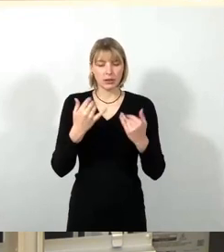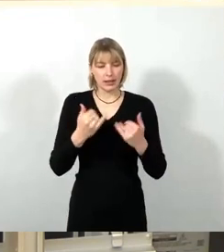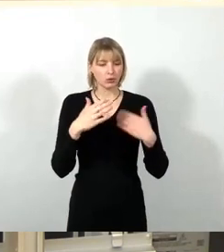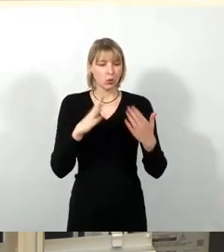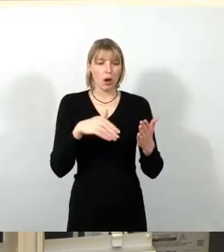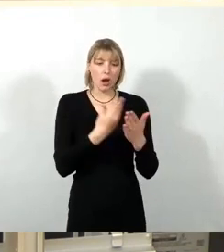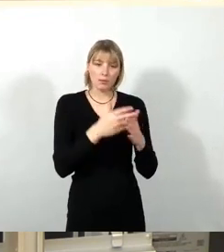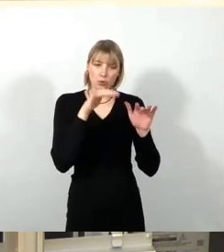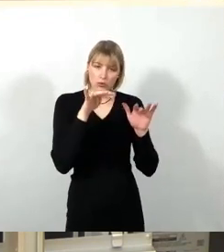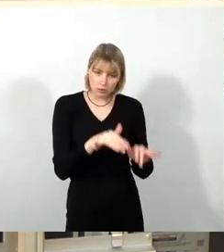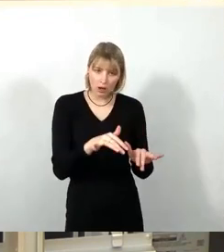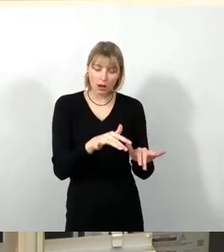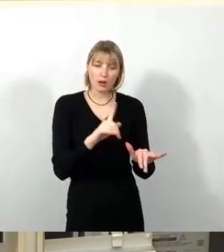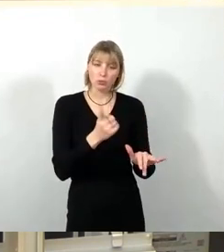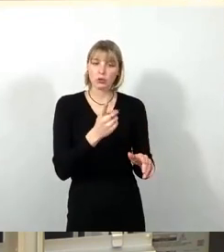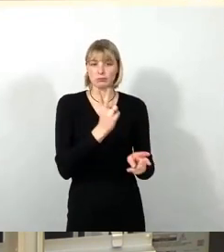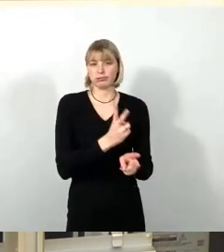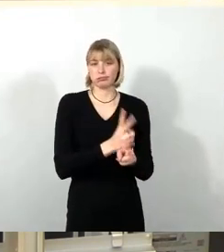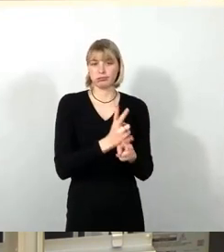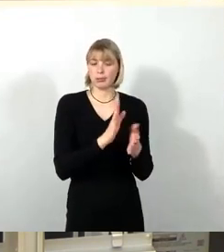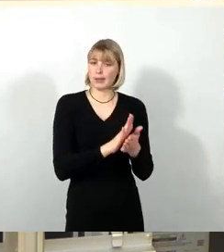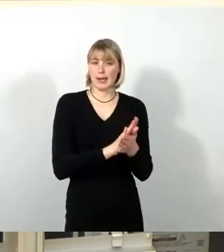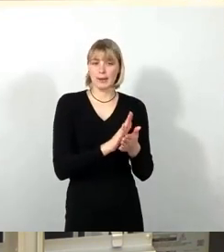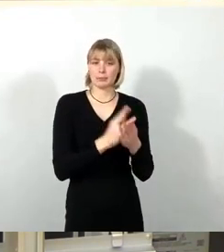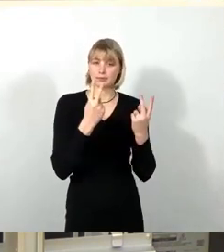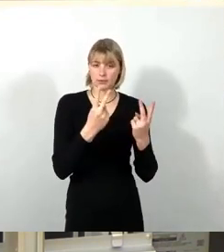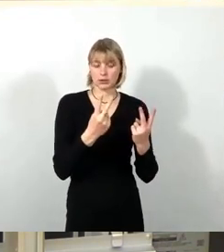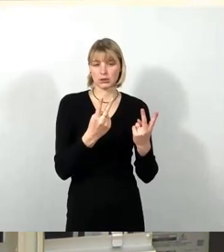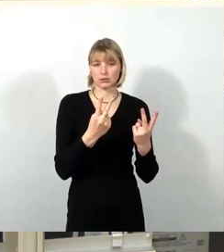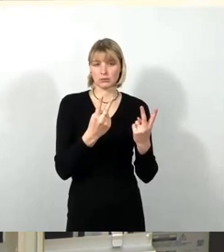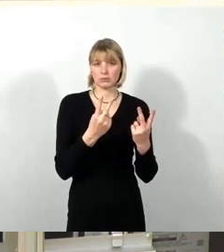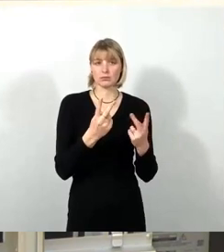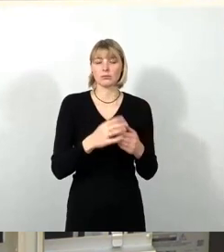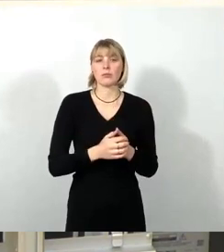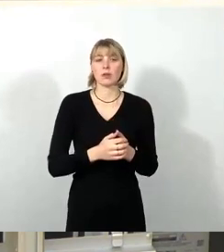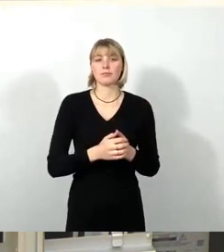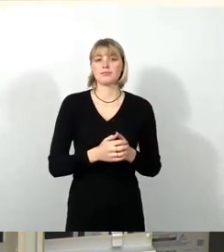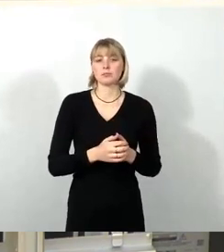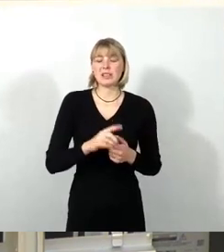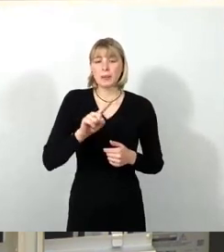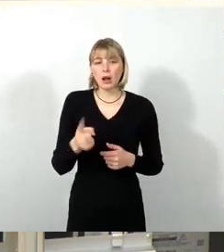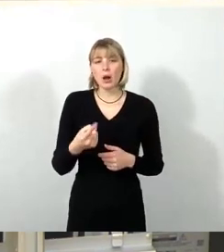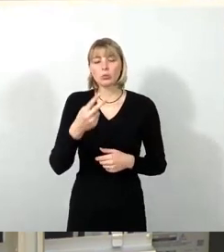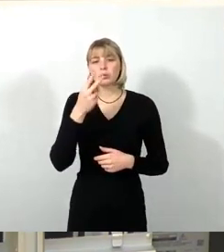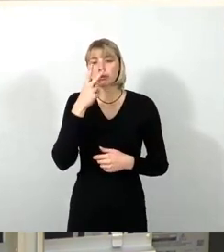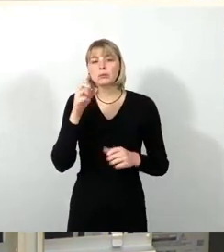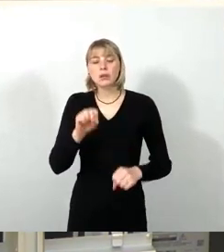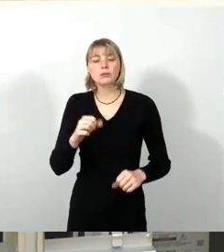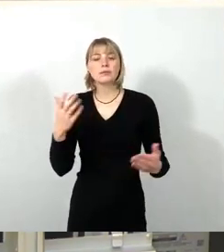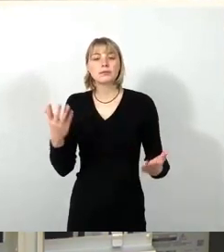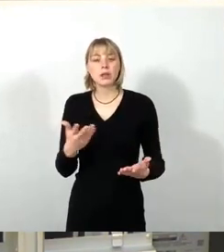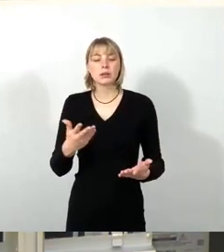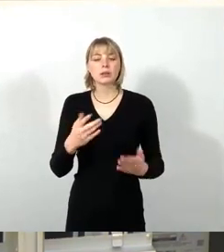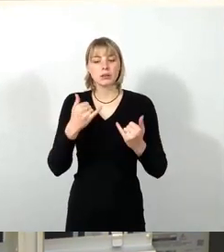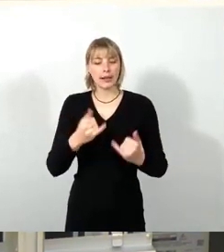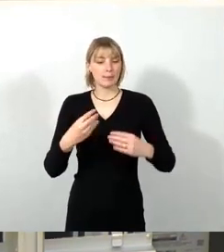dort soweit erhalten, dass wir das erhalten bleiben. Wir sehen, dass wir die bestehenden Mittel, dass wir